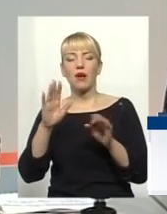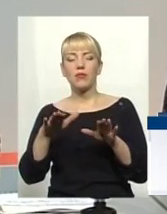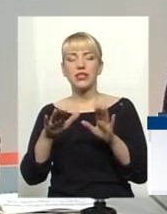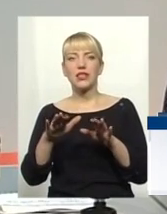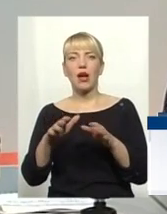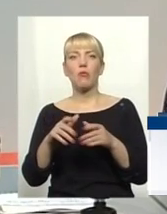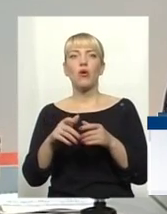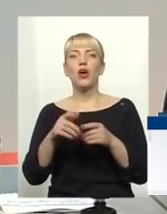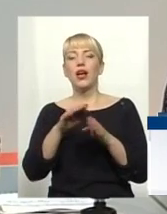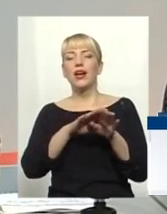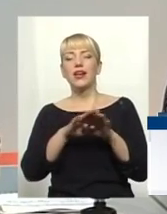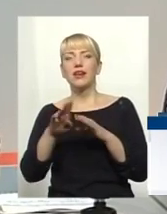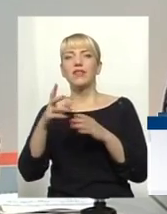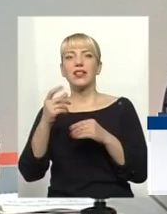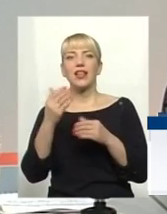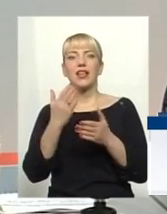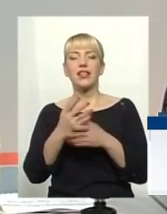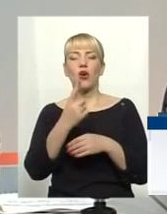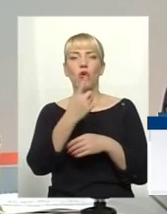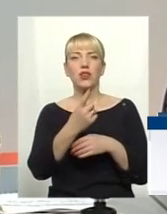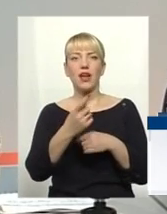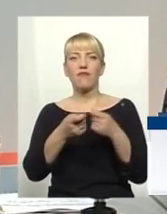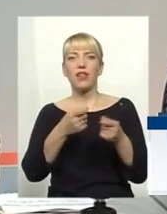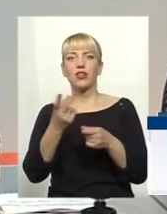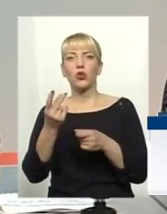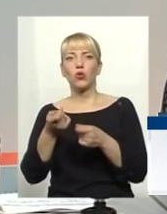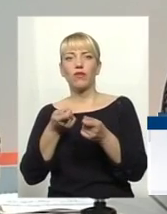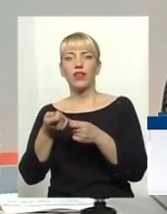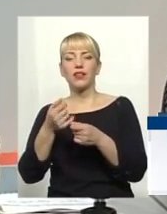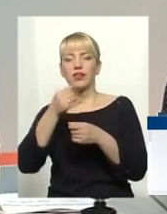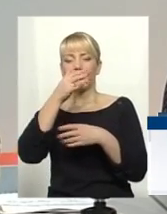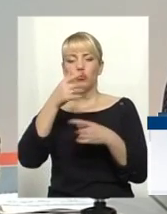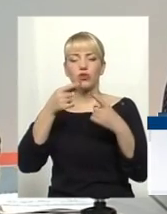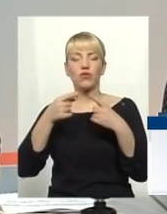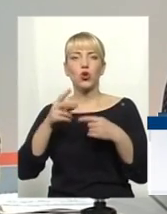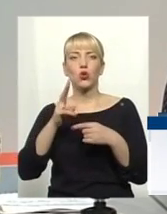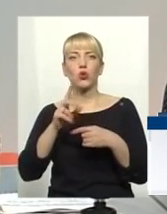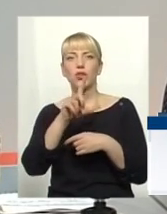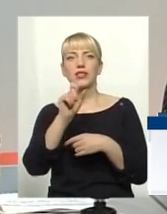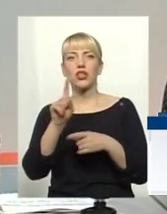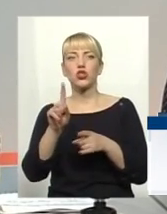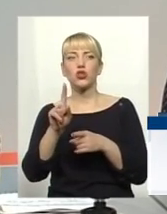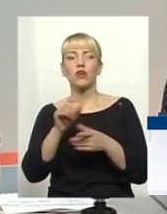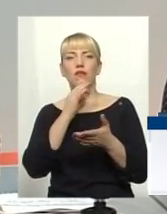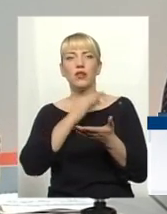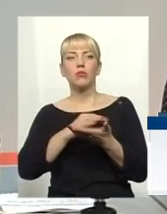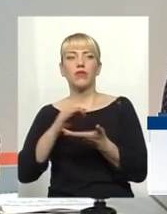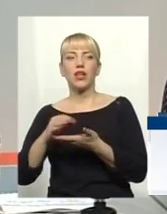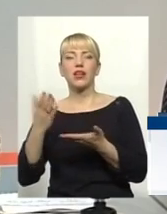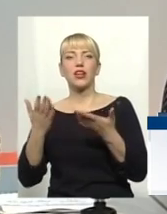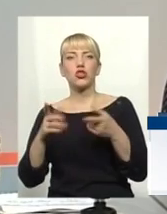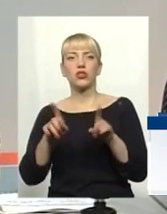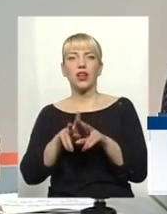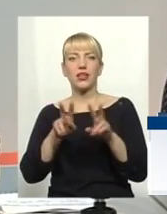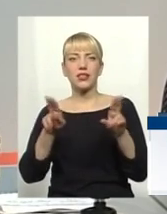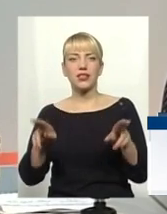влада, друга, третя, і не можуть визначитись, хто за що відповідає. Якщо така сама ситуація буде